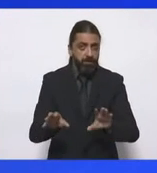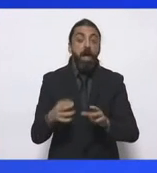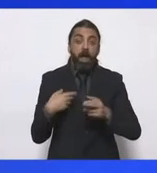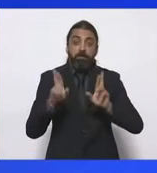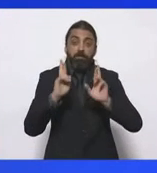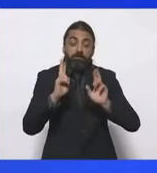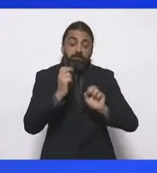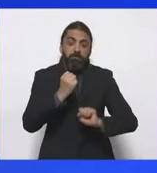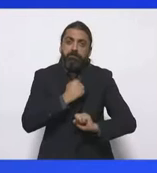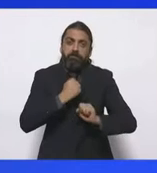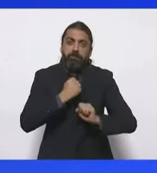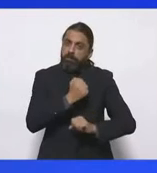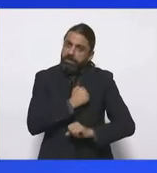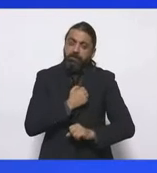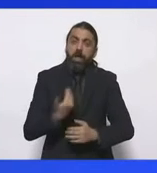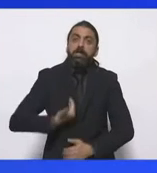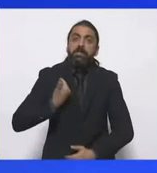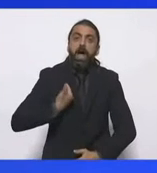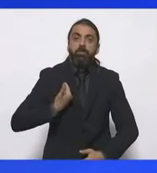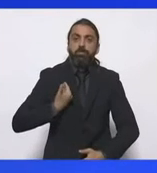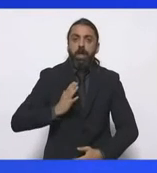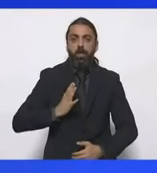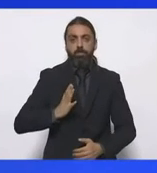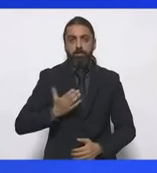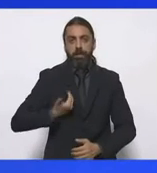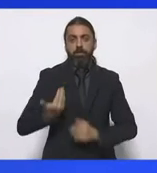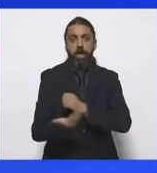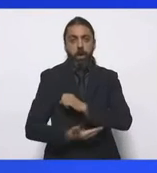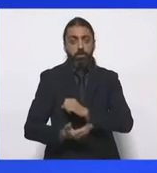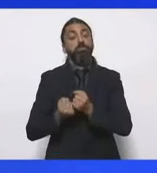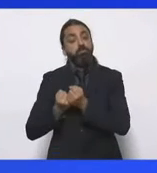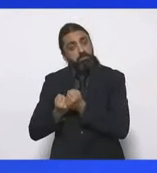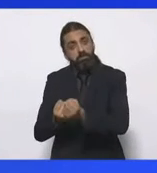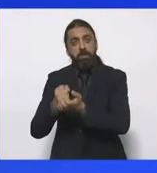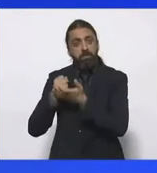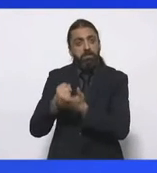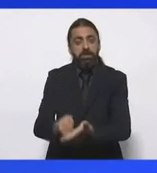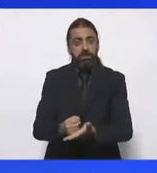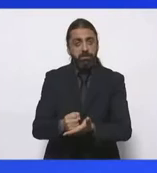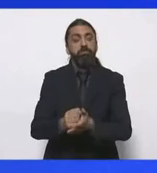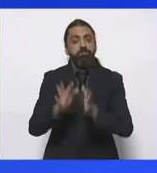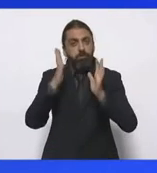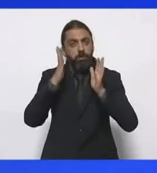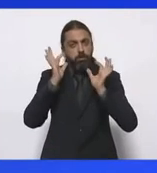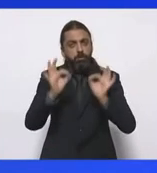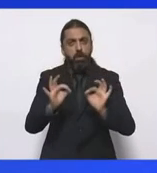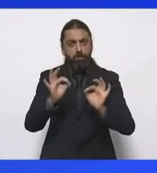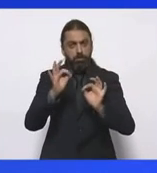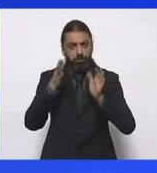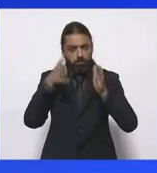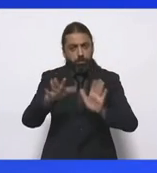αγρότες μας. Και ναι χρειάζεται παραπάνω στήριξη. Πρέπει να γίνουν στοχευμένες προσλήψεις στον